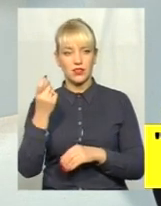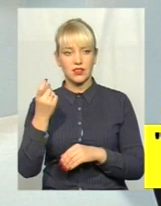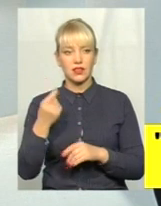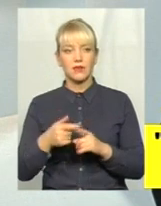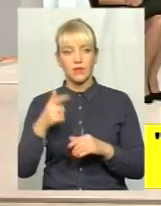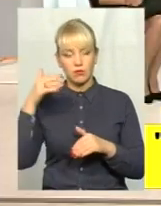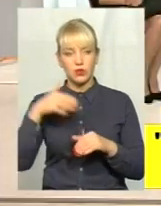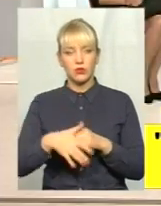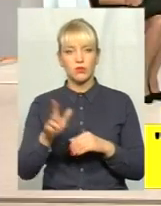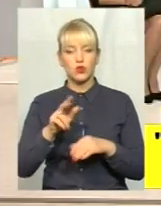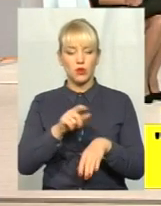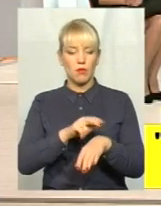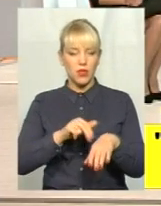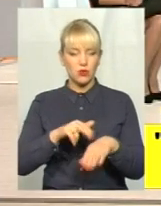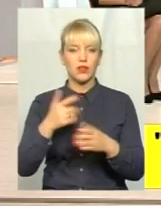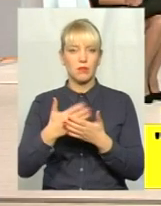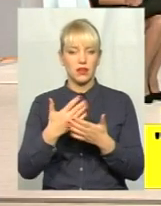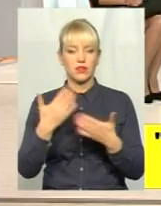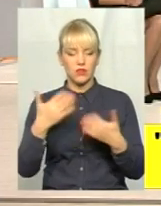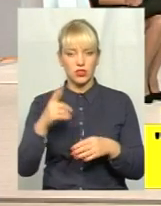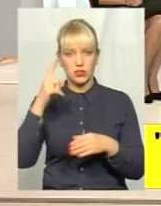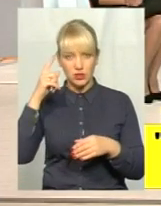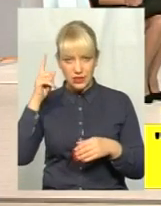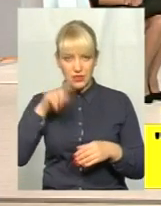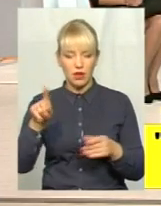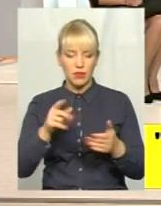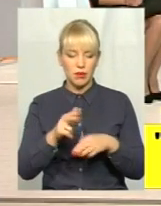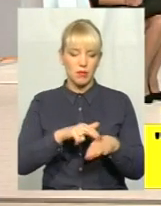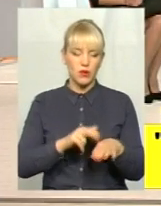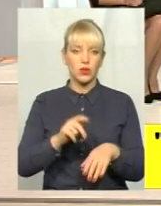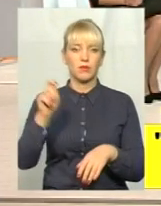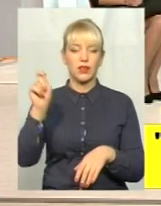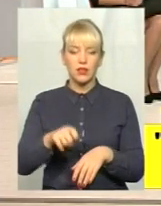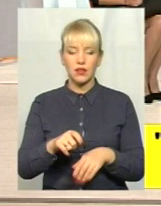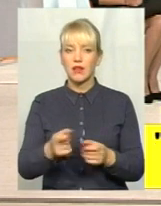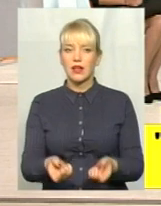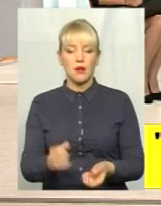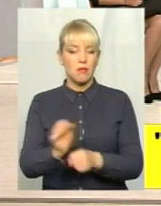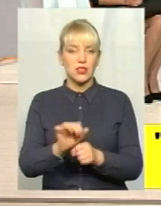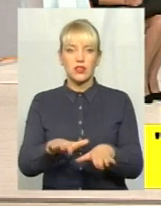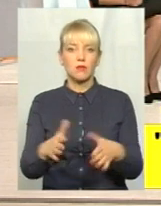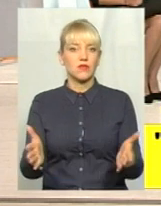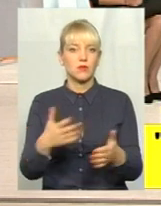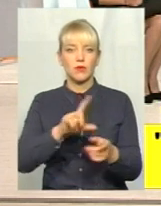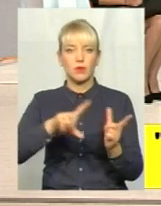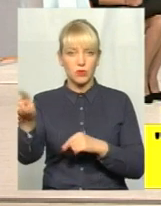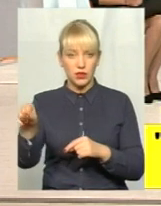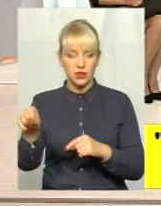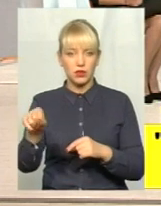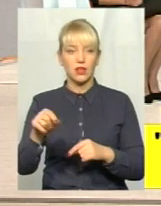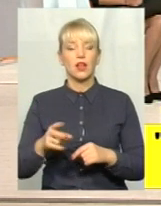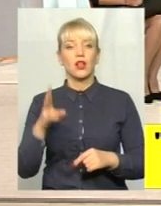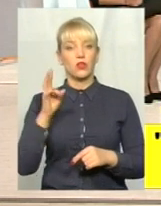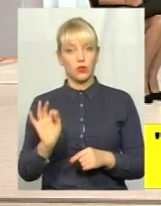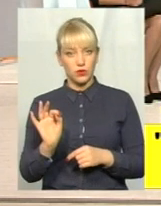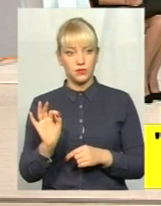зрозуміло. От ми вже прийшли той етап, коли приїхав патруль, не виявилося вже того автомобіля, який стояв з порушенням, але